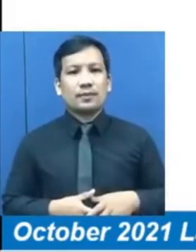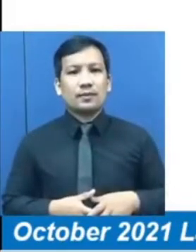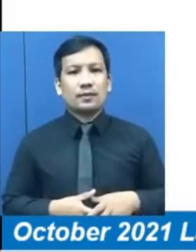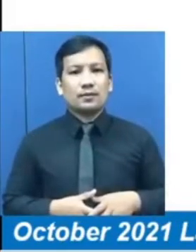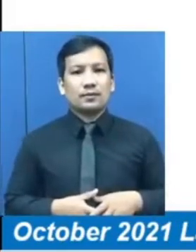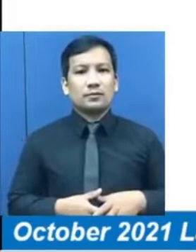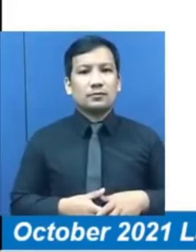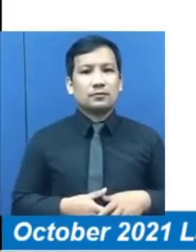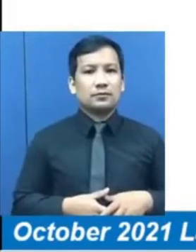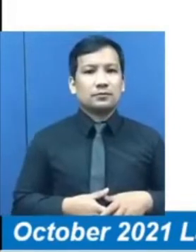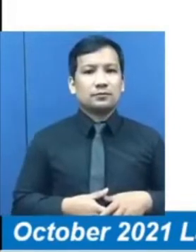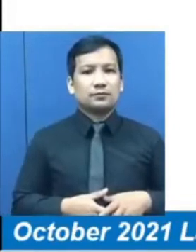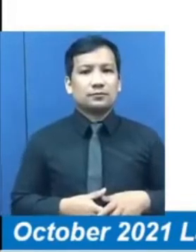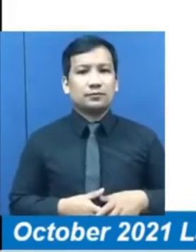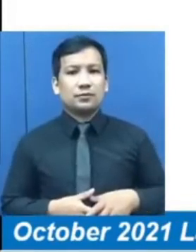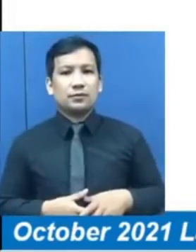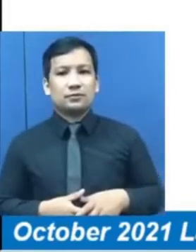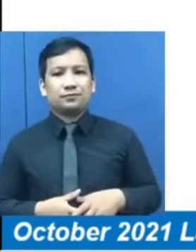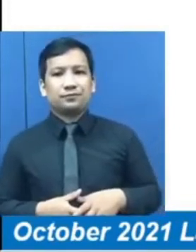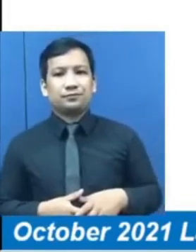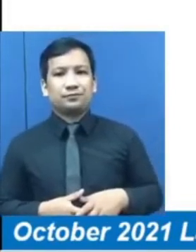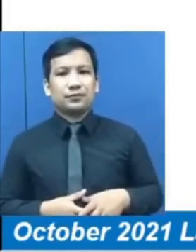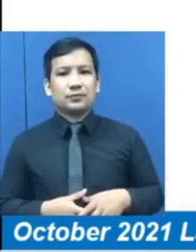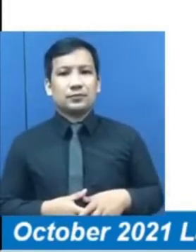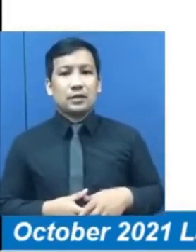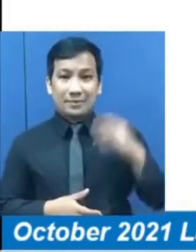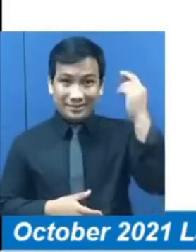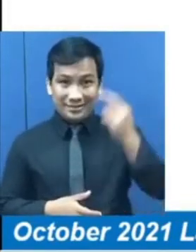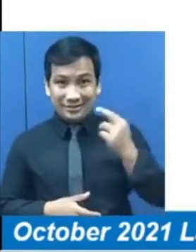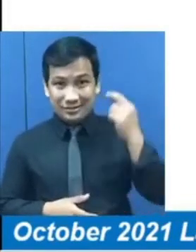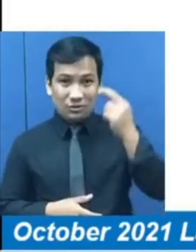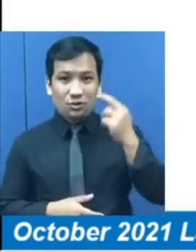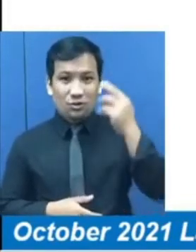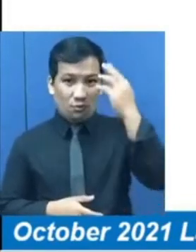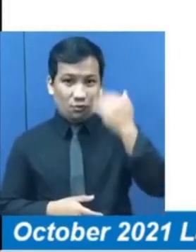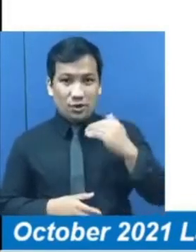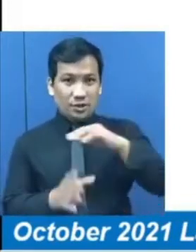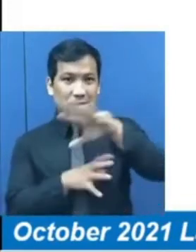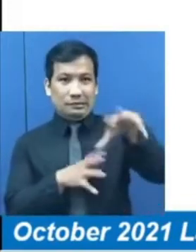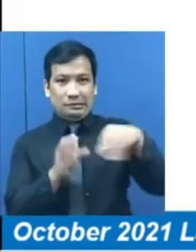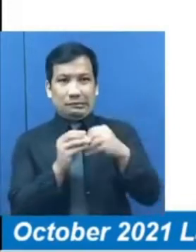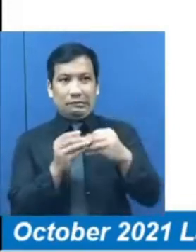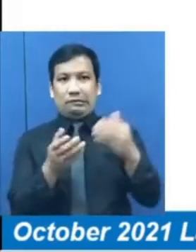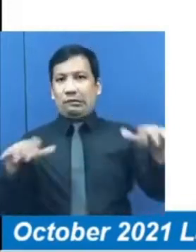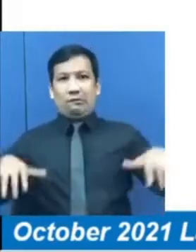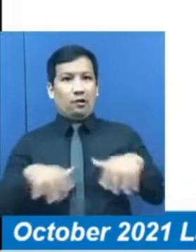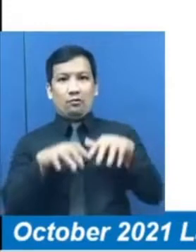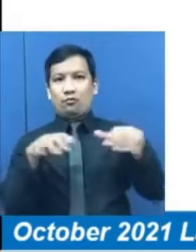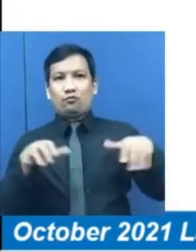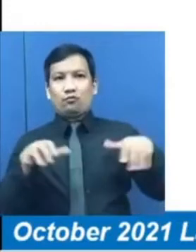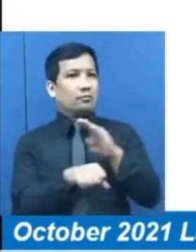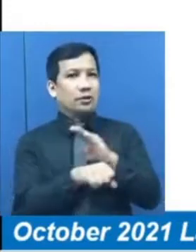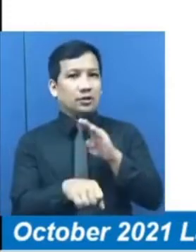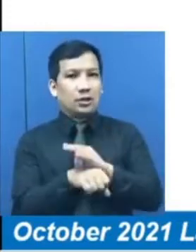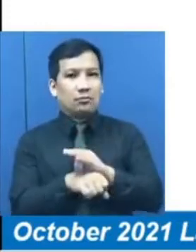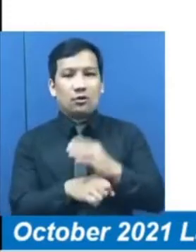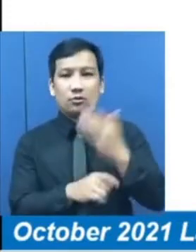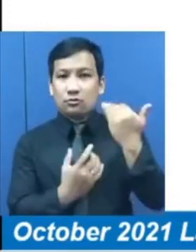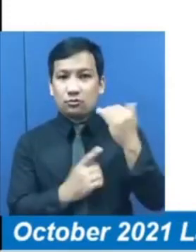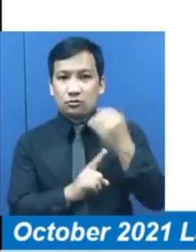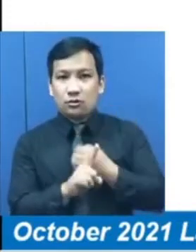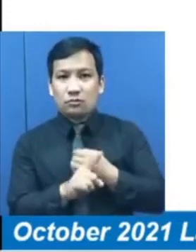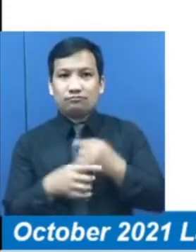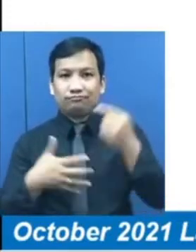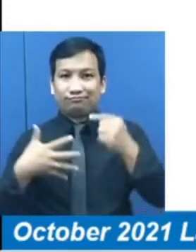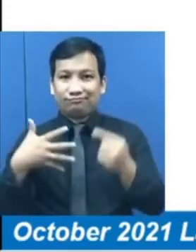Ang mga pangunayang dahilan na hindi nakapasok sa trabaho o nakapag-negosyo nitong Oktober 2021 ay